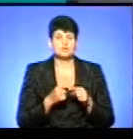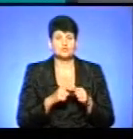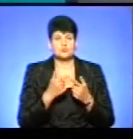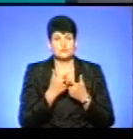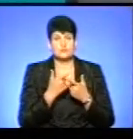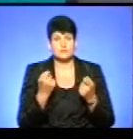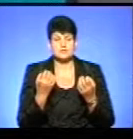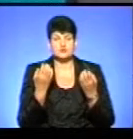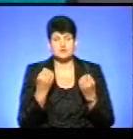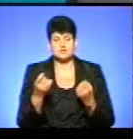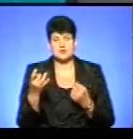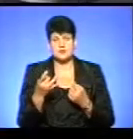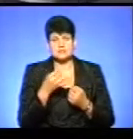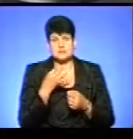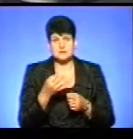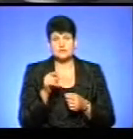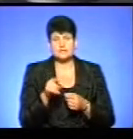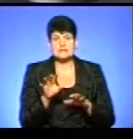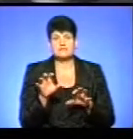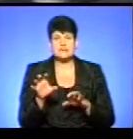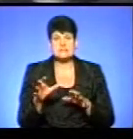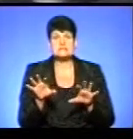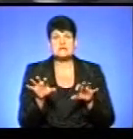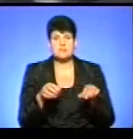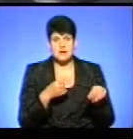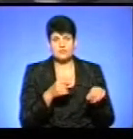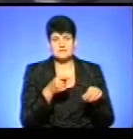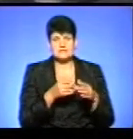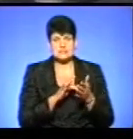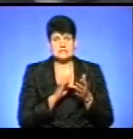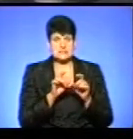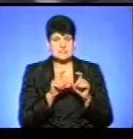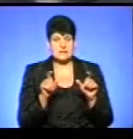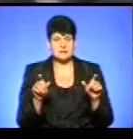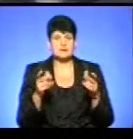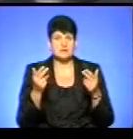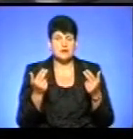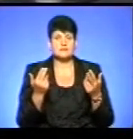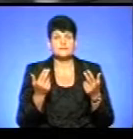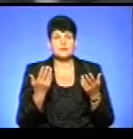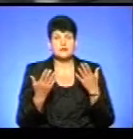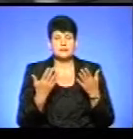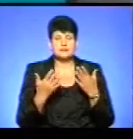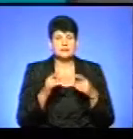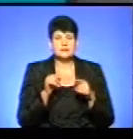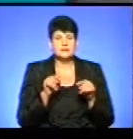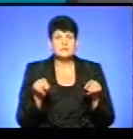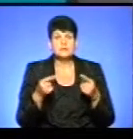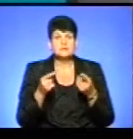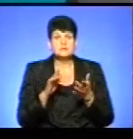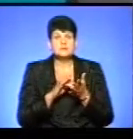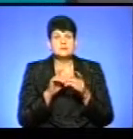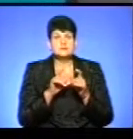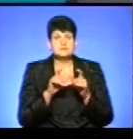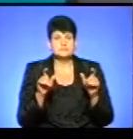ще раз… Тобто, таких тварин тоді забирають у ці центри? Або вже хворих тварин? Так, але навіть не так реабілітаційні центри в